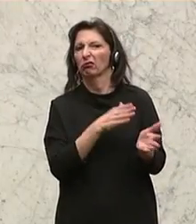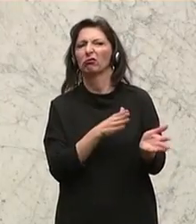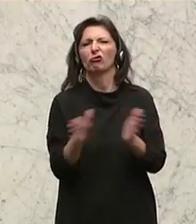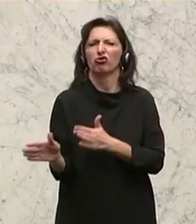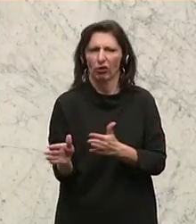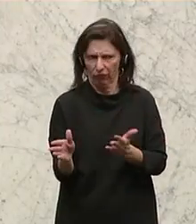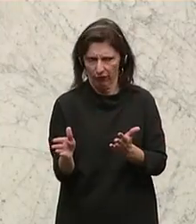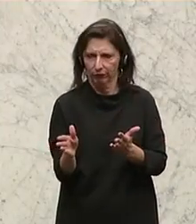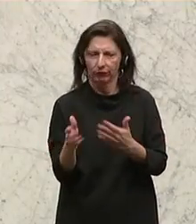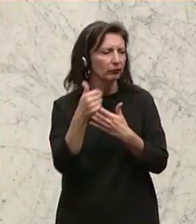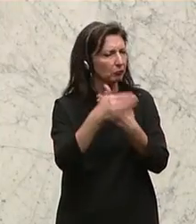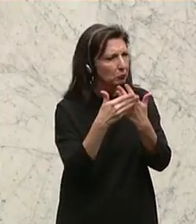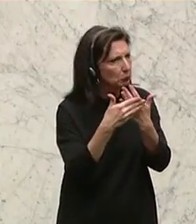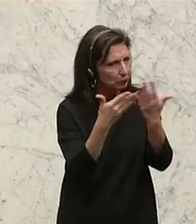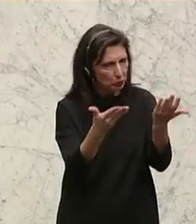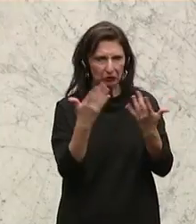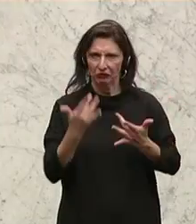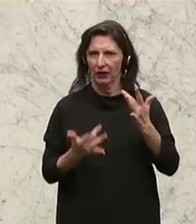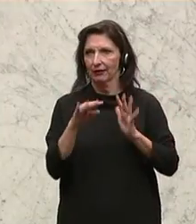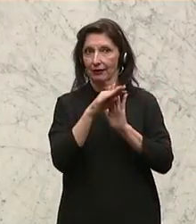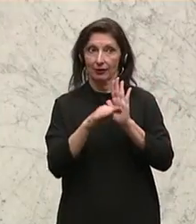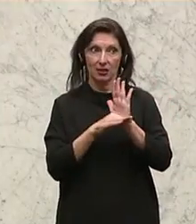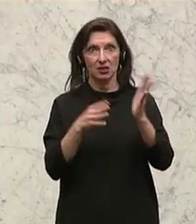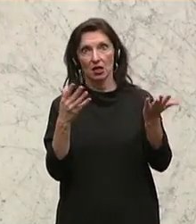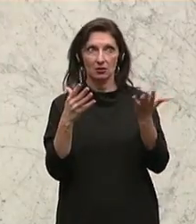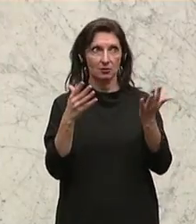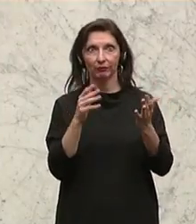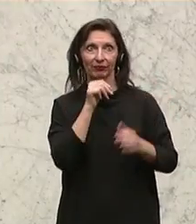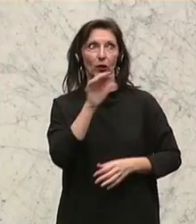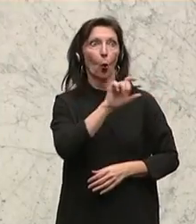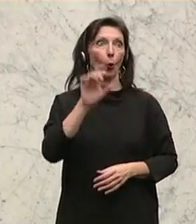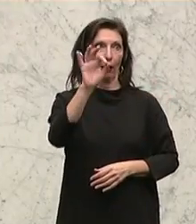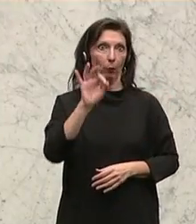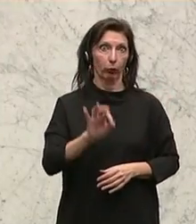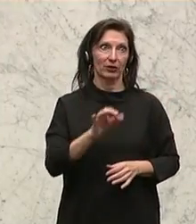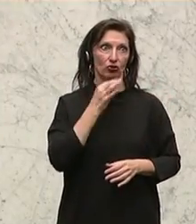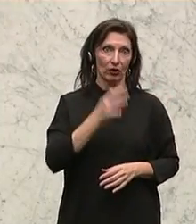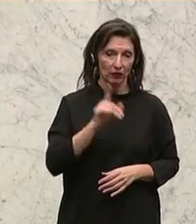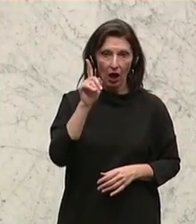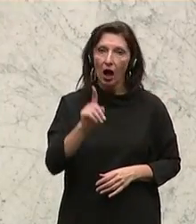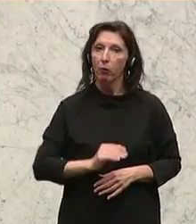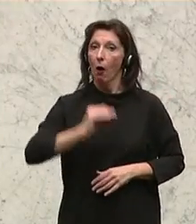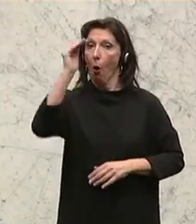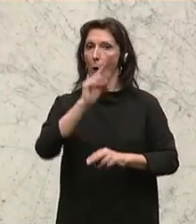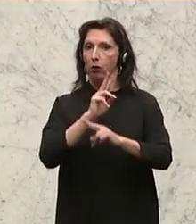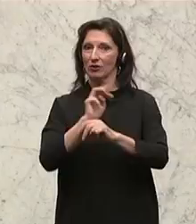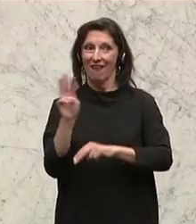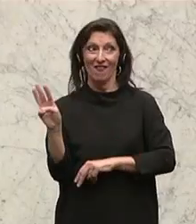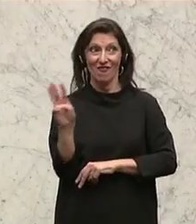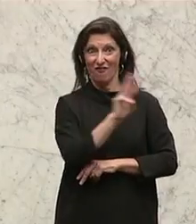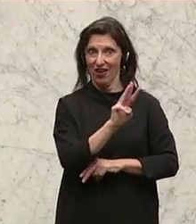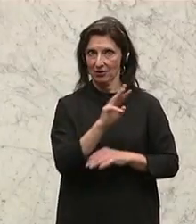Ein Beispiel, auch wenn es vielleicht gesetzlich nicht 100 Prozent zutrifft. Der Westring in Oberösterreich ist das